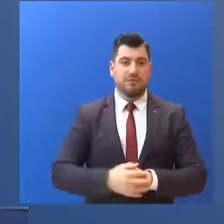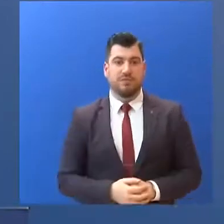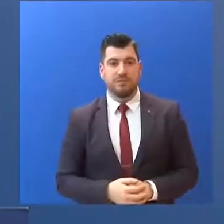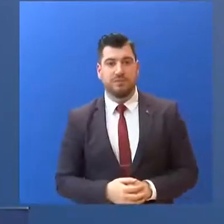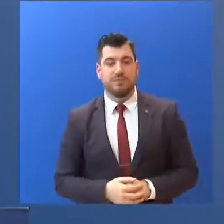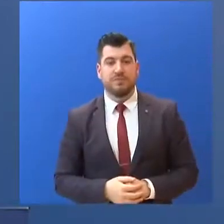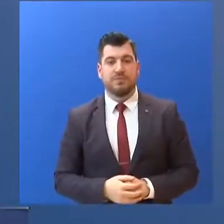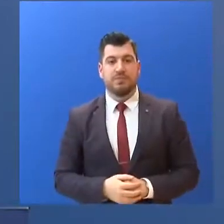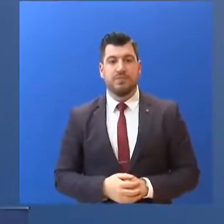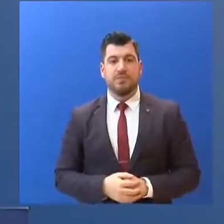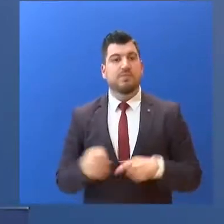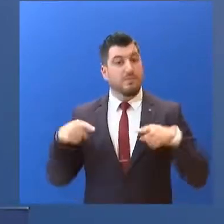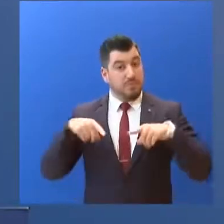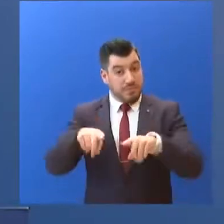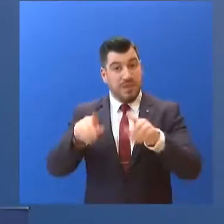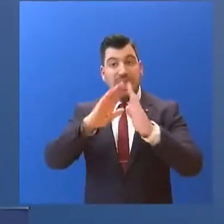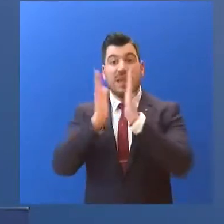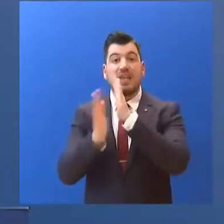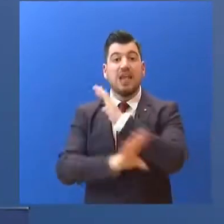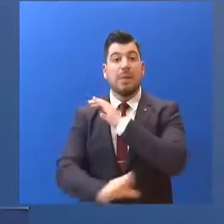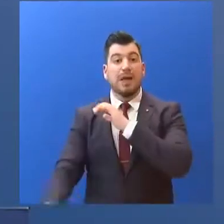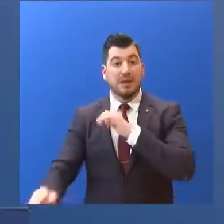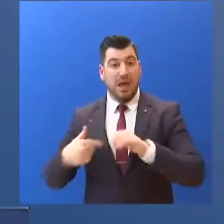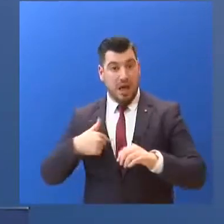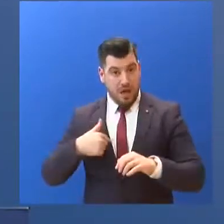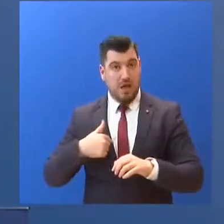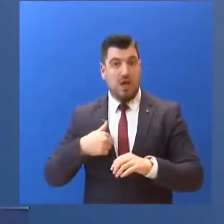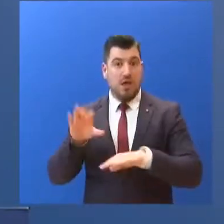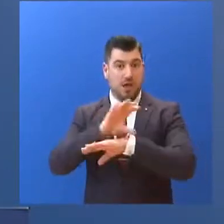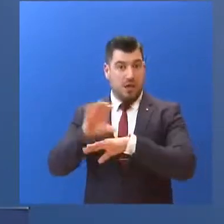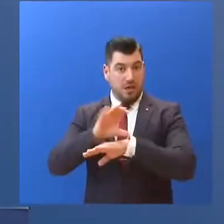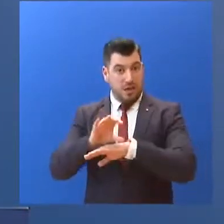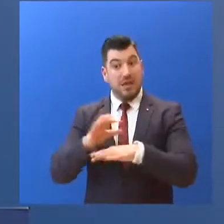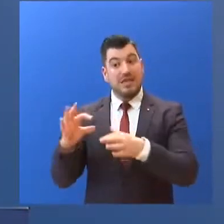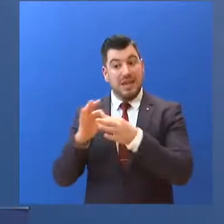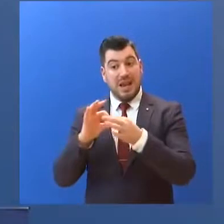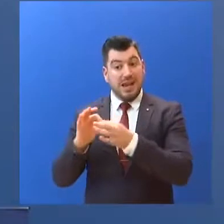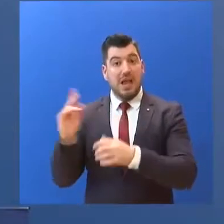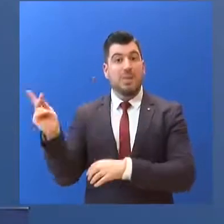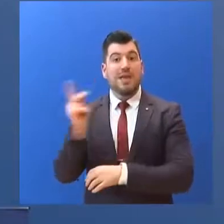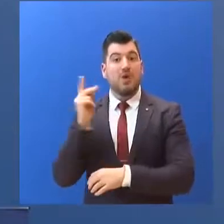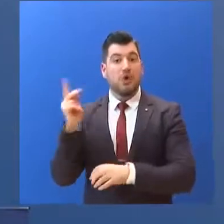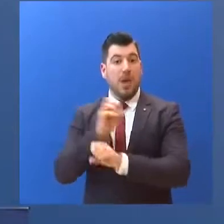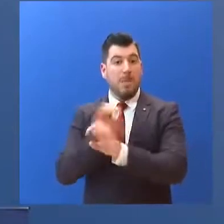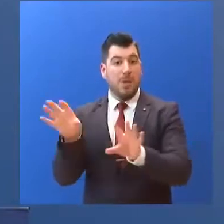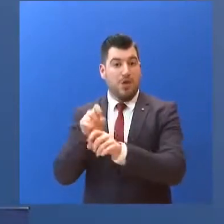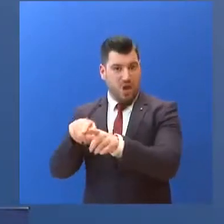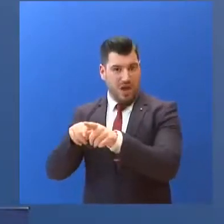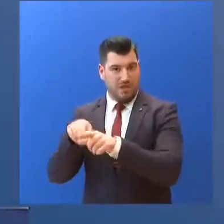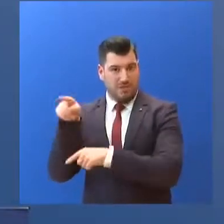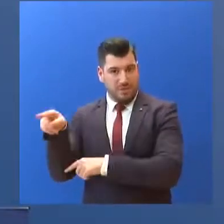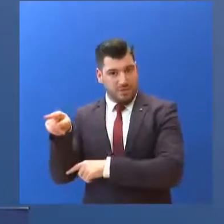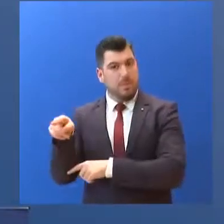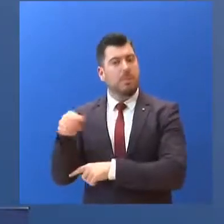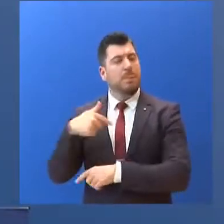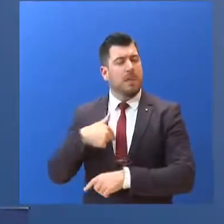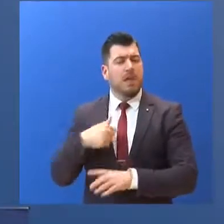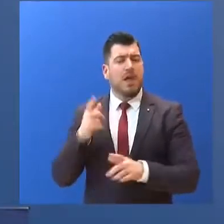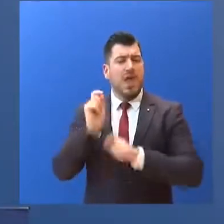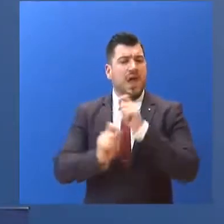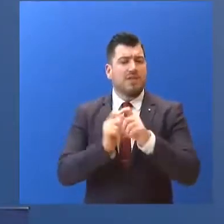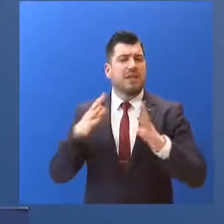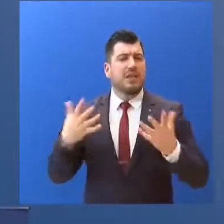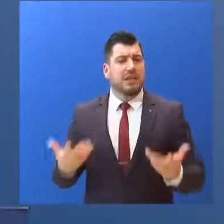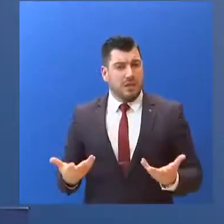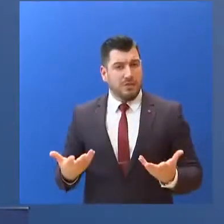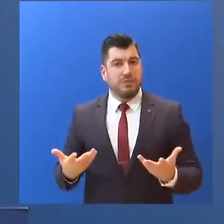Παράλληλα, η Γενική Γραμματεία Πληροφοριακών Συστημάτων Δημόσιας Διοίκησης... σε συνεργασία με την κοινωνία της πληροφορίας... μερήμνησαν ώστε να αποκτήσει